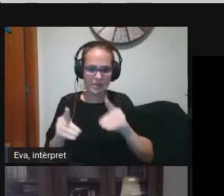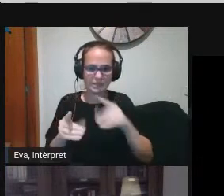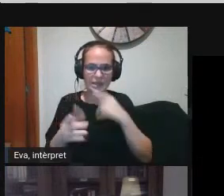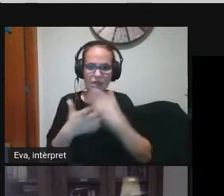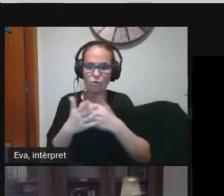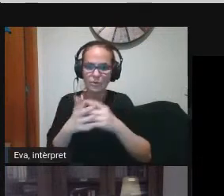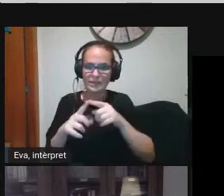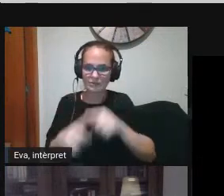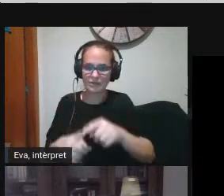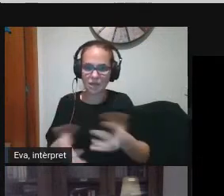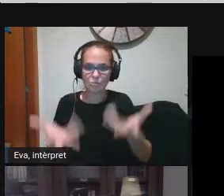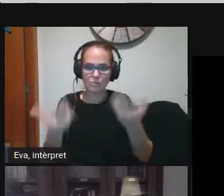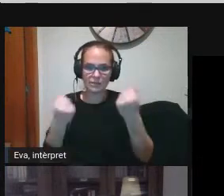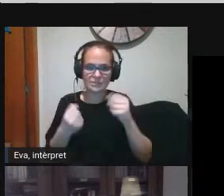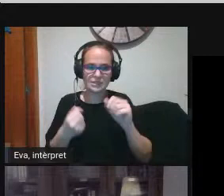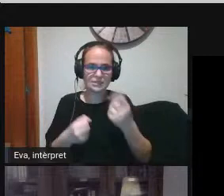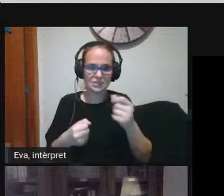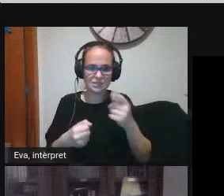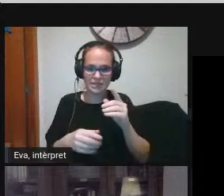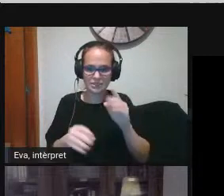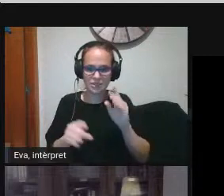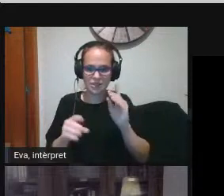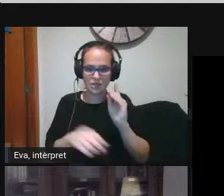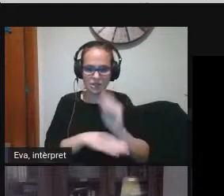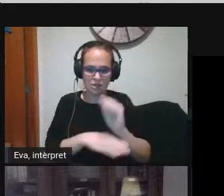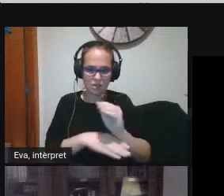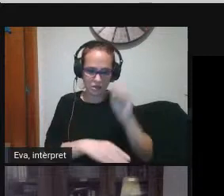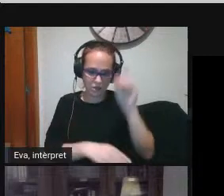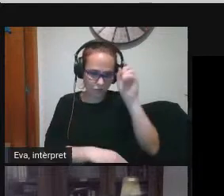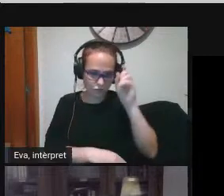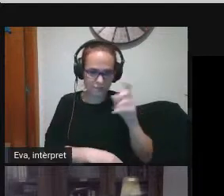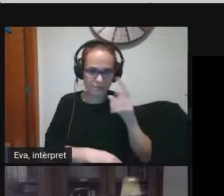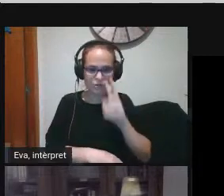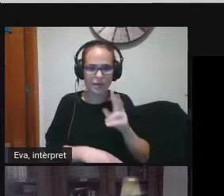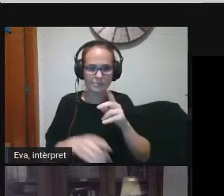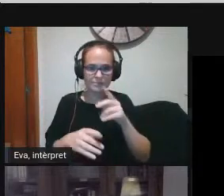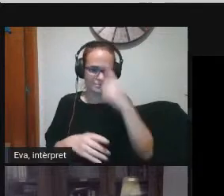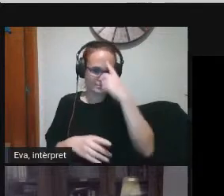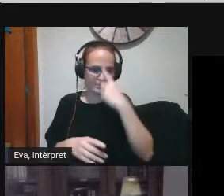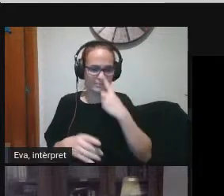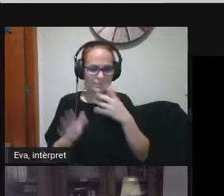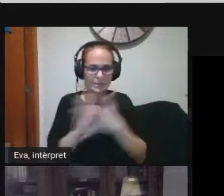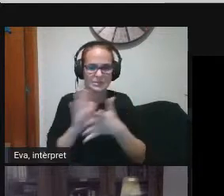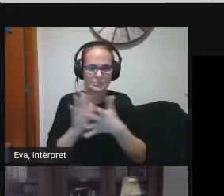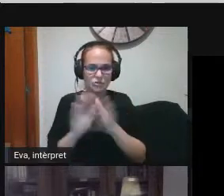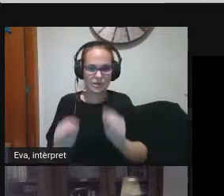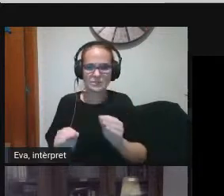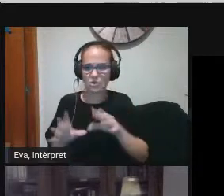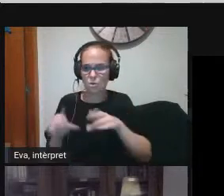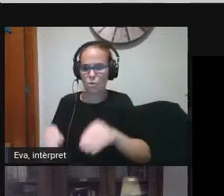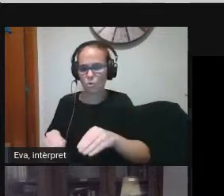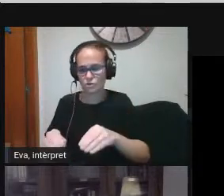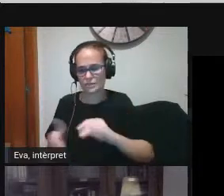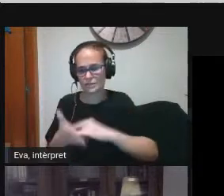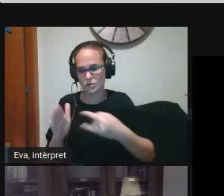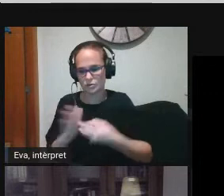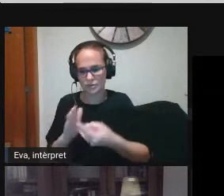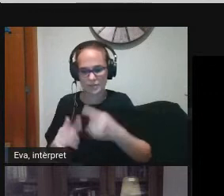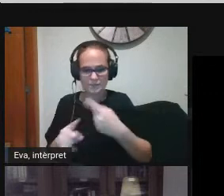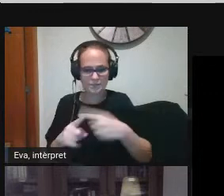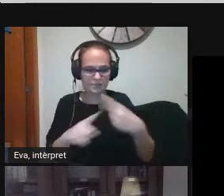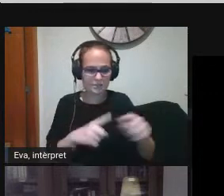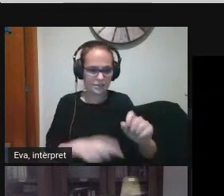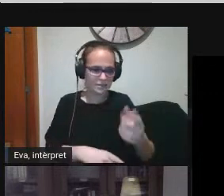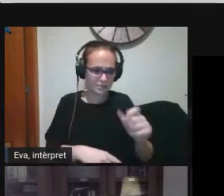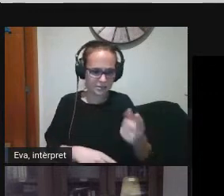referència de les competències digitals docents veurem que té aquests descriptors ús de les tecnologies digitals com a recursos